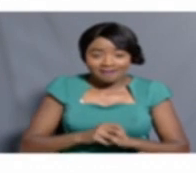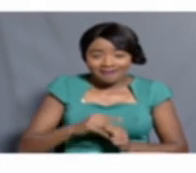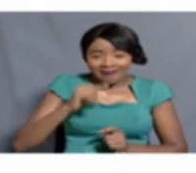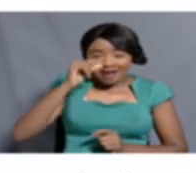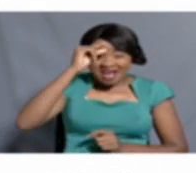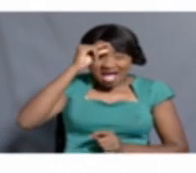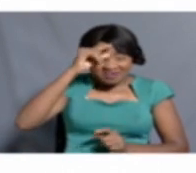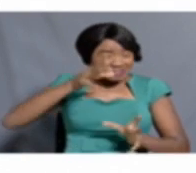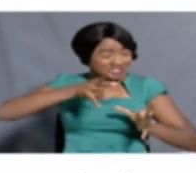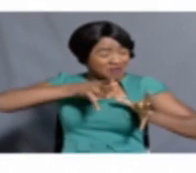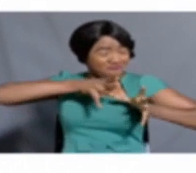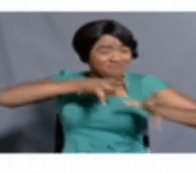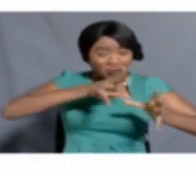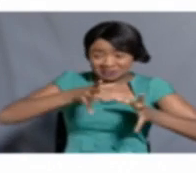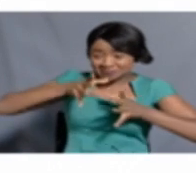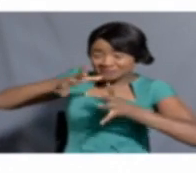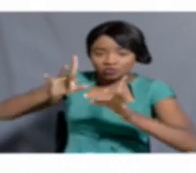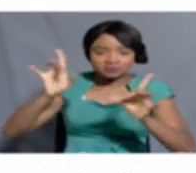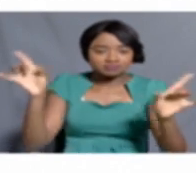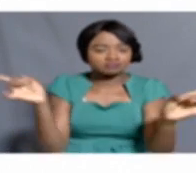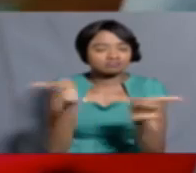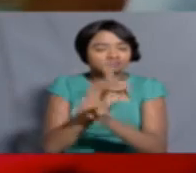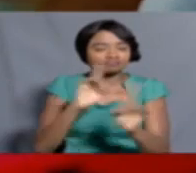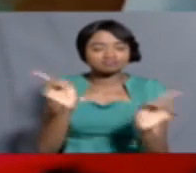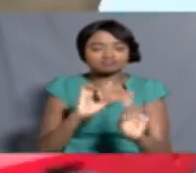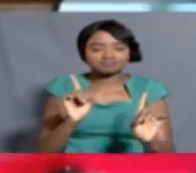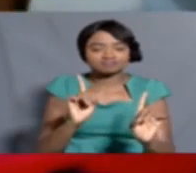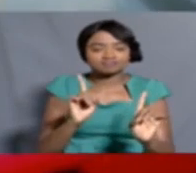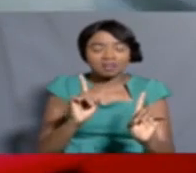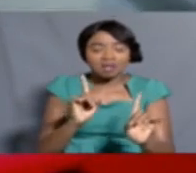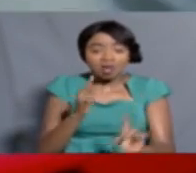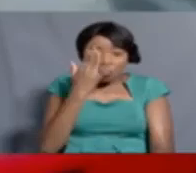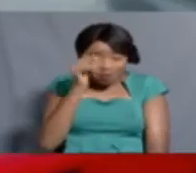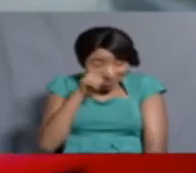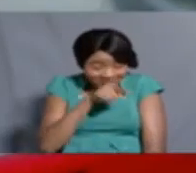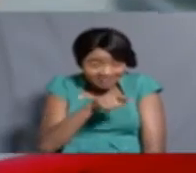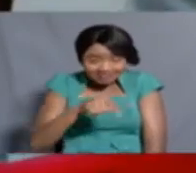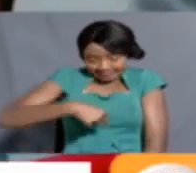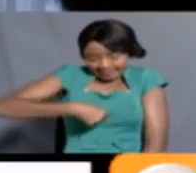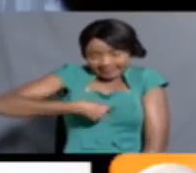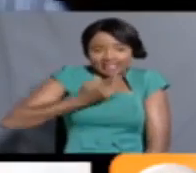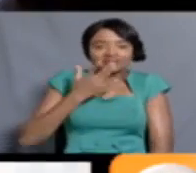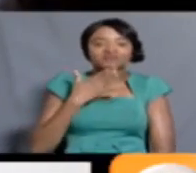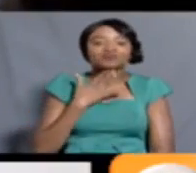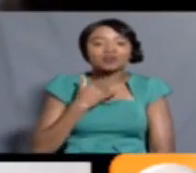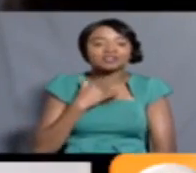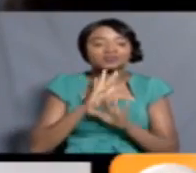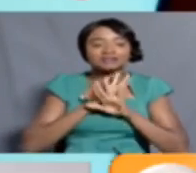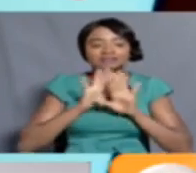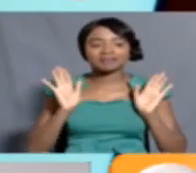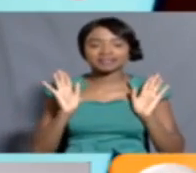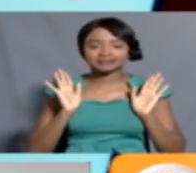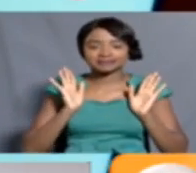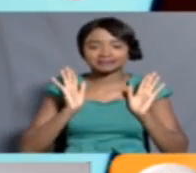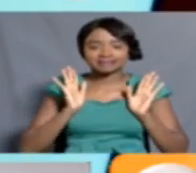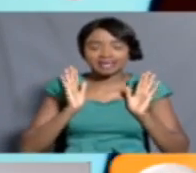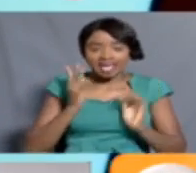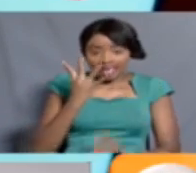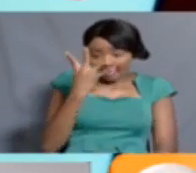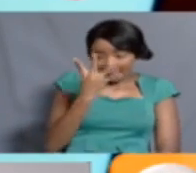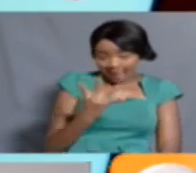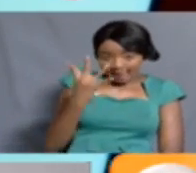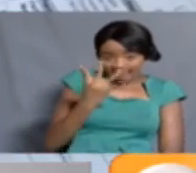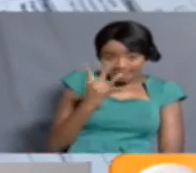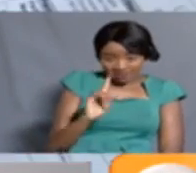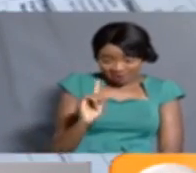haijamlazimisha mtu ya yote kujisajili kwa huduma namba. Kwani hilo ni zoezi lai hiari. Aprili ta remosi, shirika lahaki